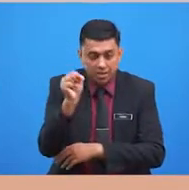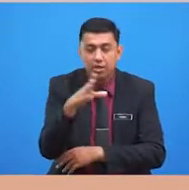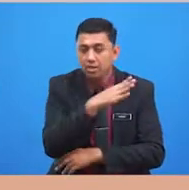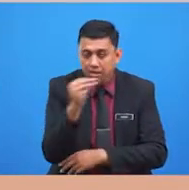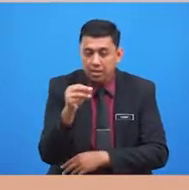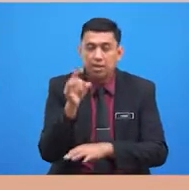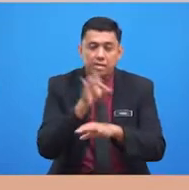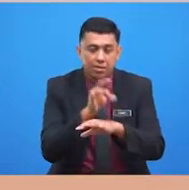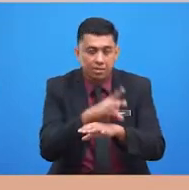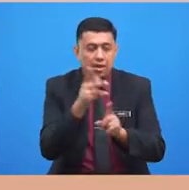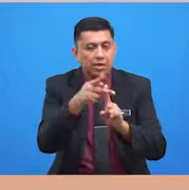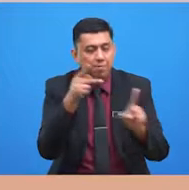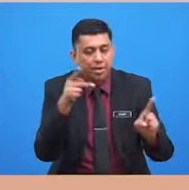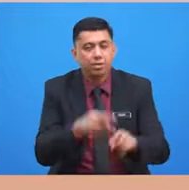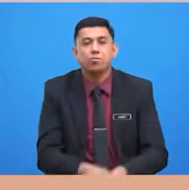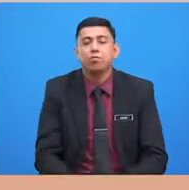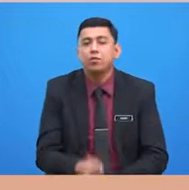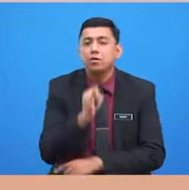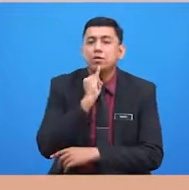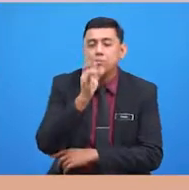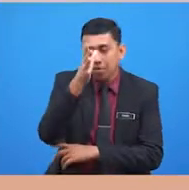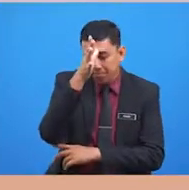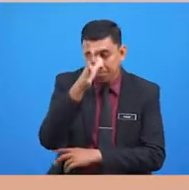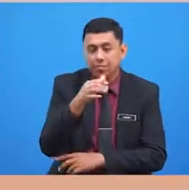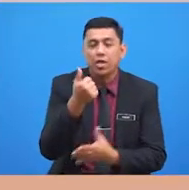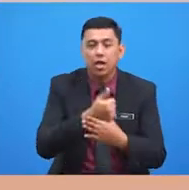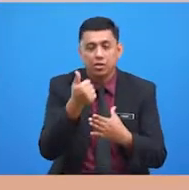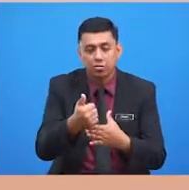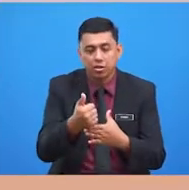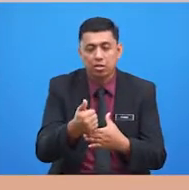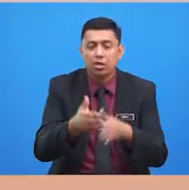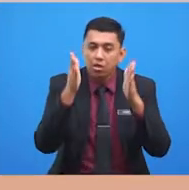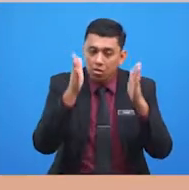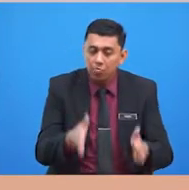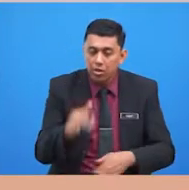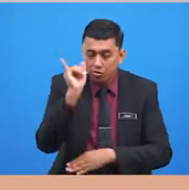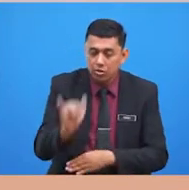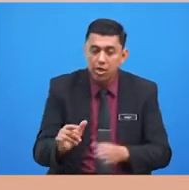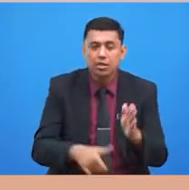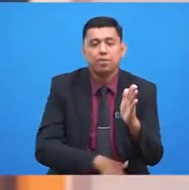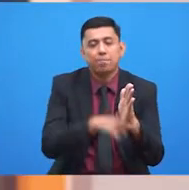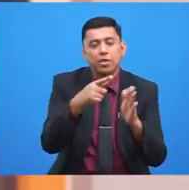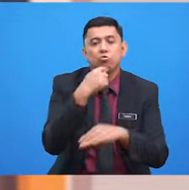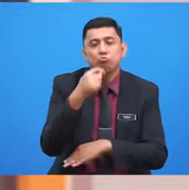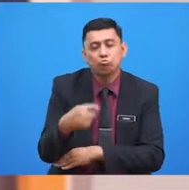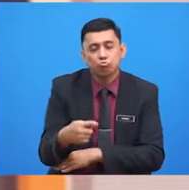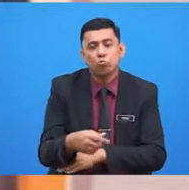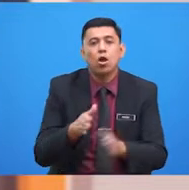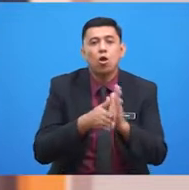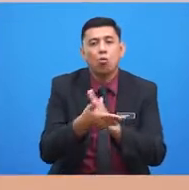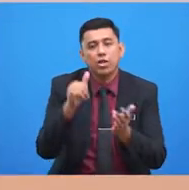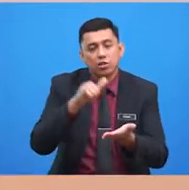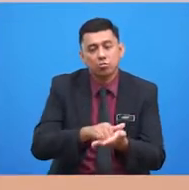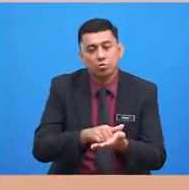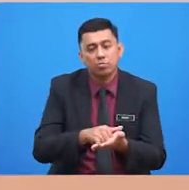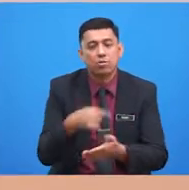nasihat daripada ibu bapa atau orang yang lebih tua. Oleh itu,